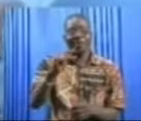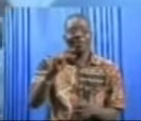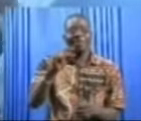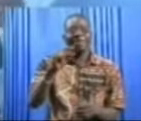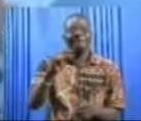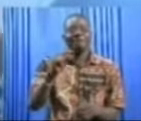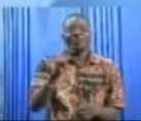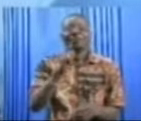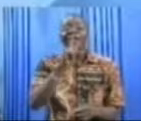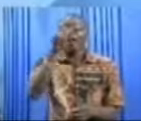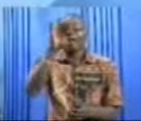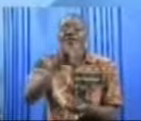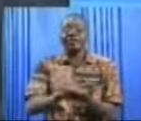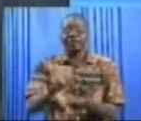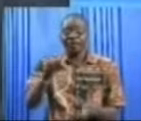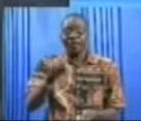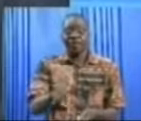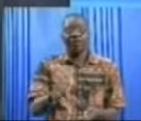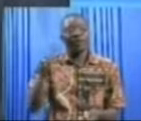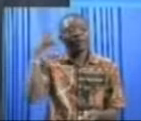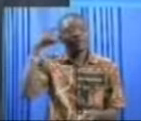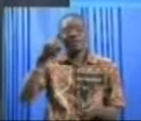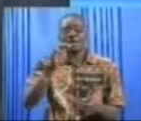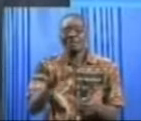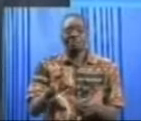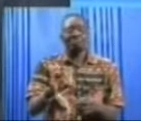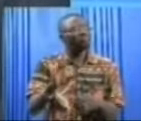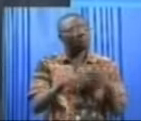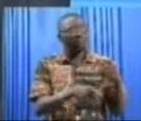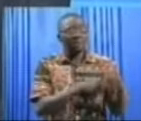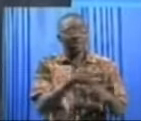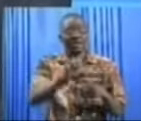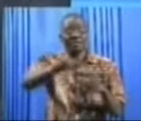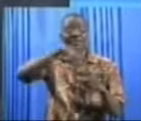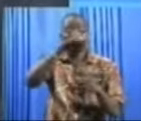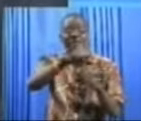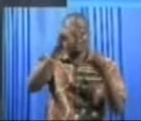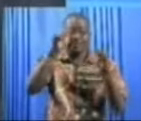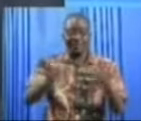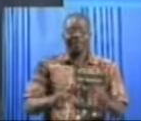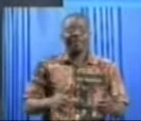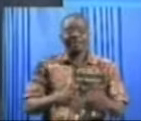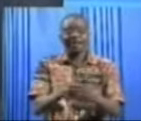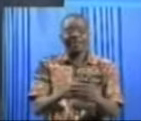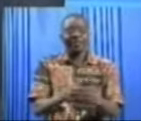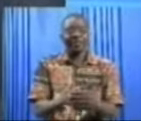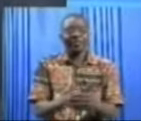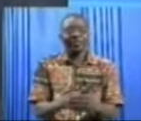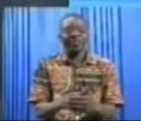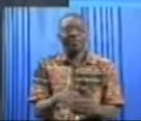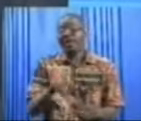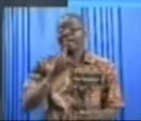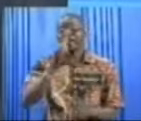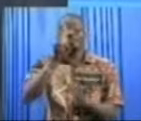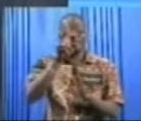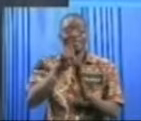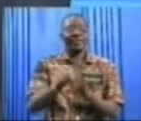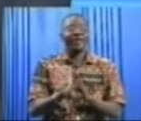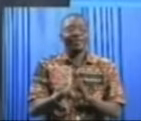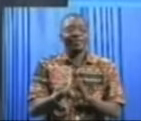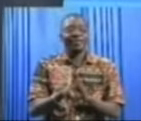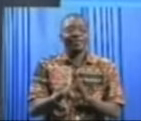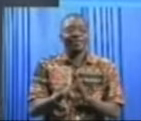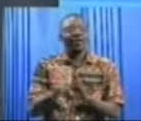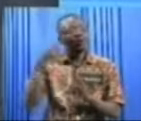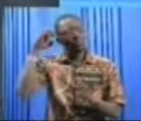'à ce stade de la compétition, ces genres de situations peuvent arriver ? Franchement, l'éthique